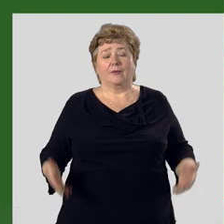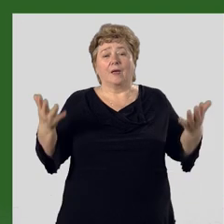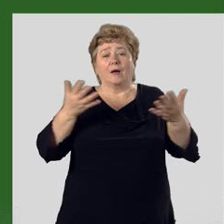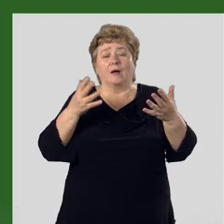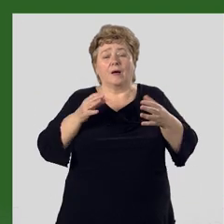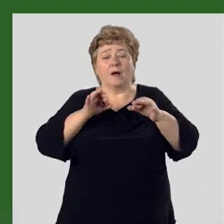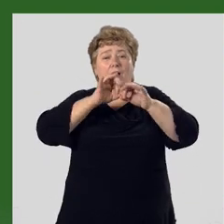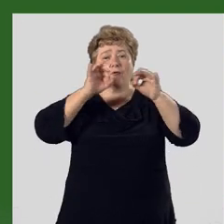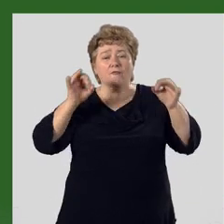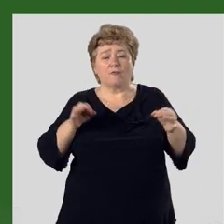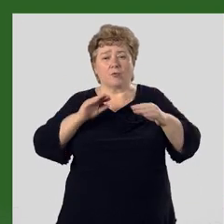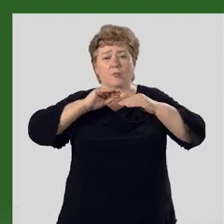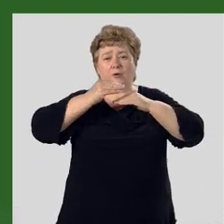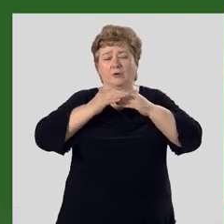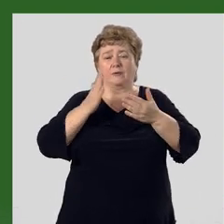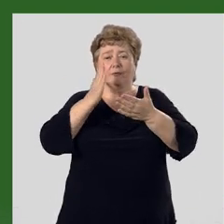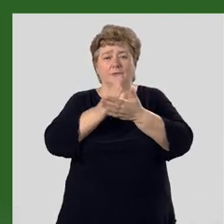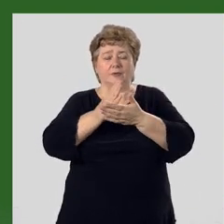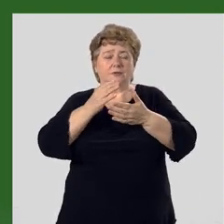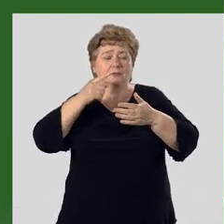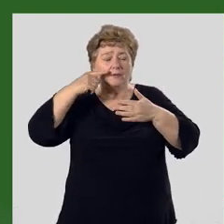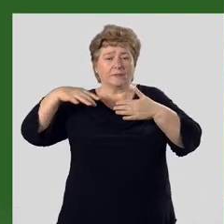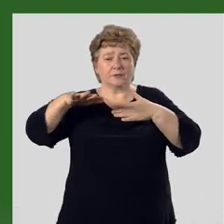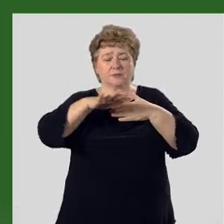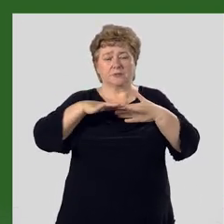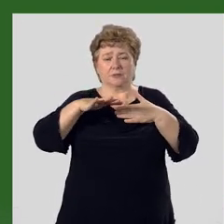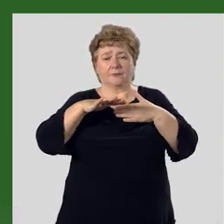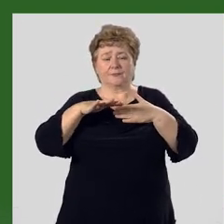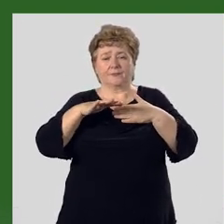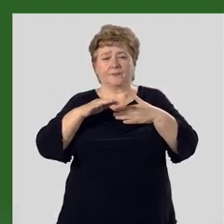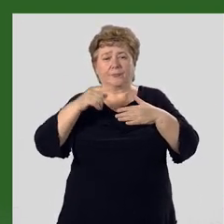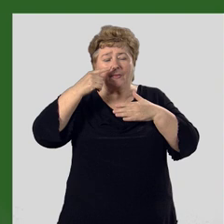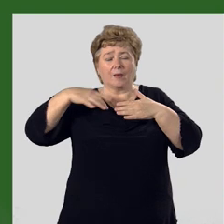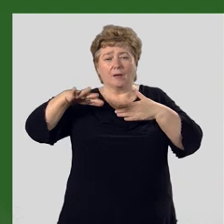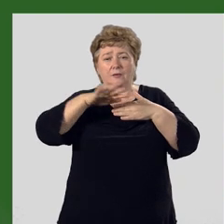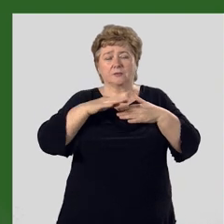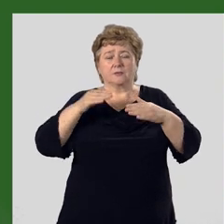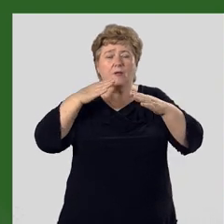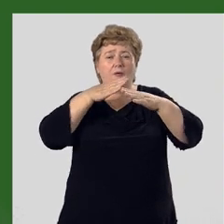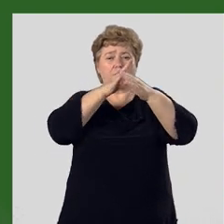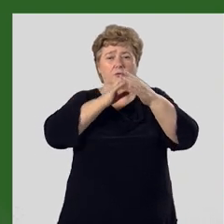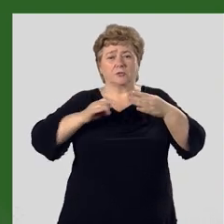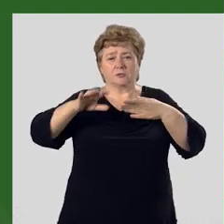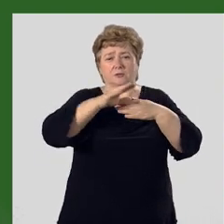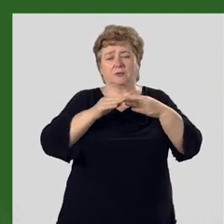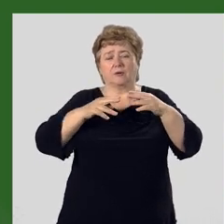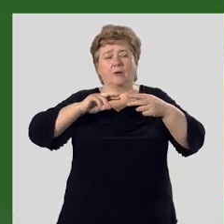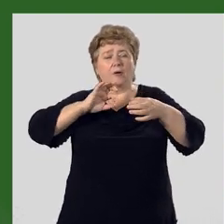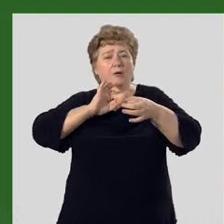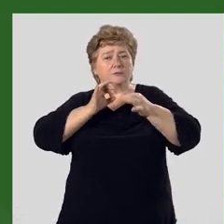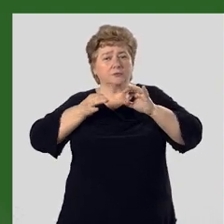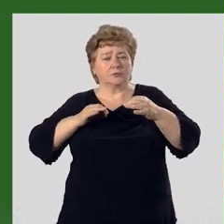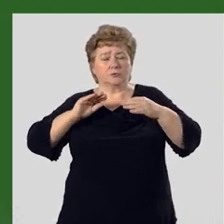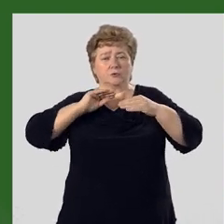Какая форма рельефа преобладает в Кыргызстане? Кыргызстан – горная страна со сложным